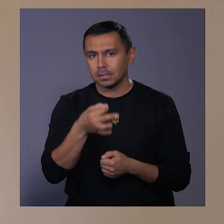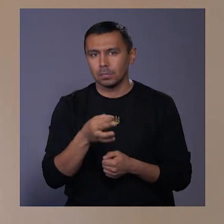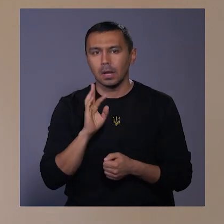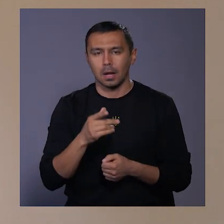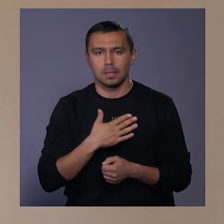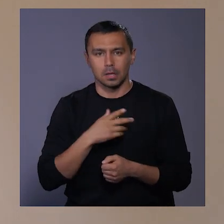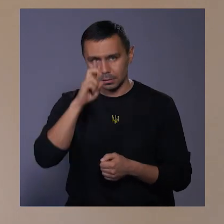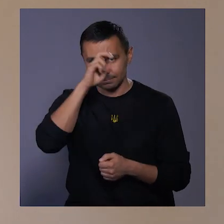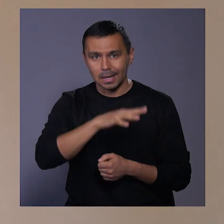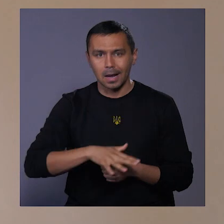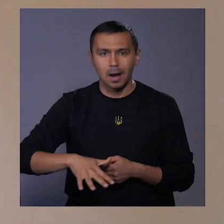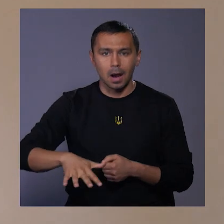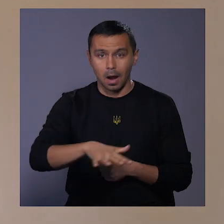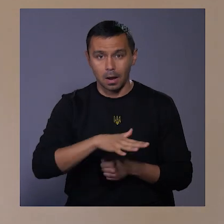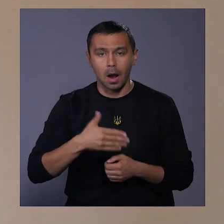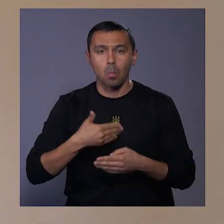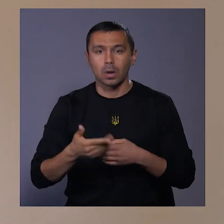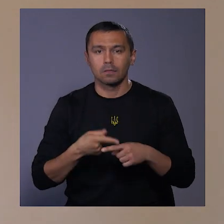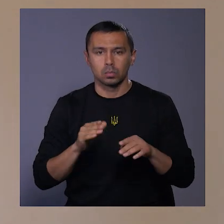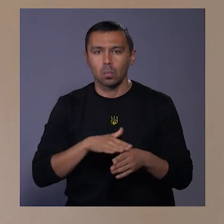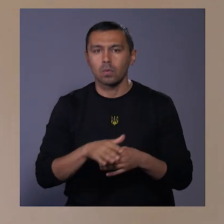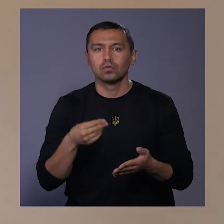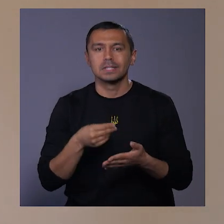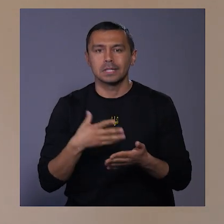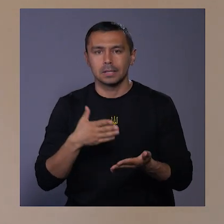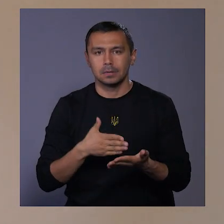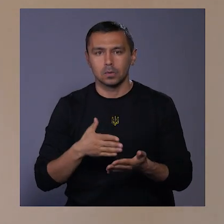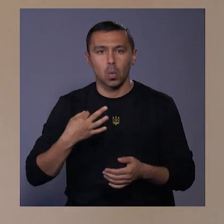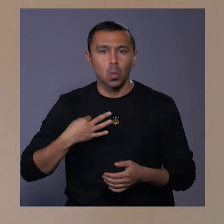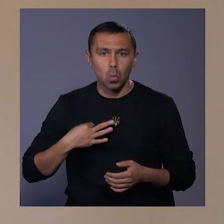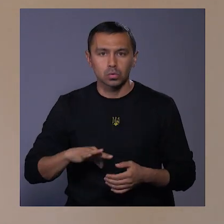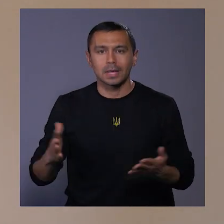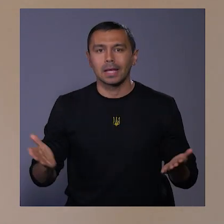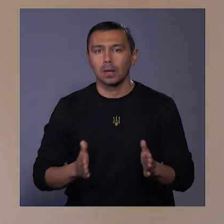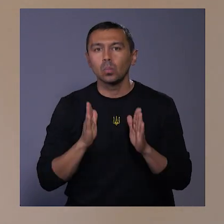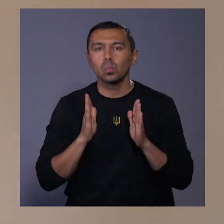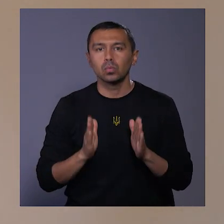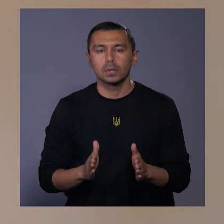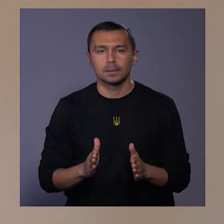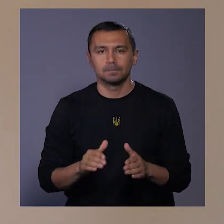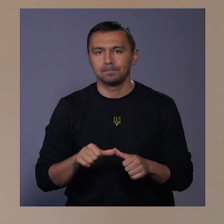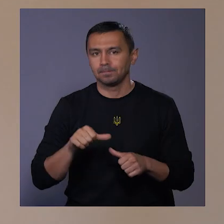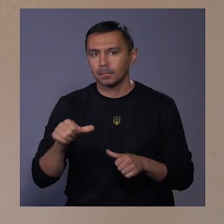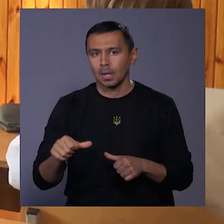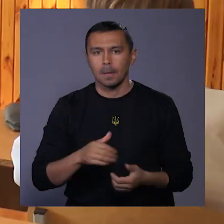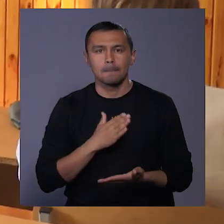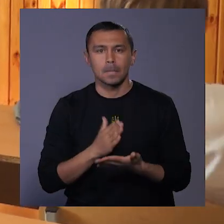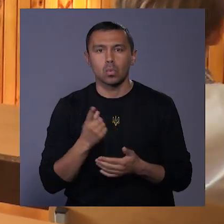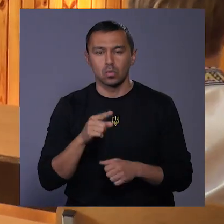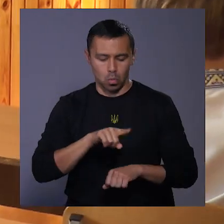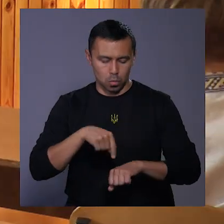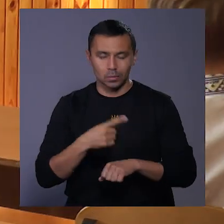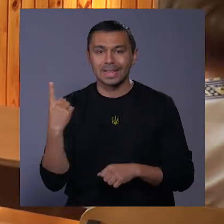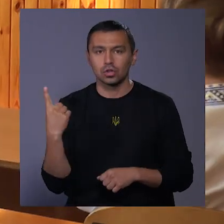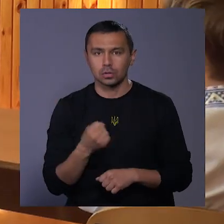як наш край. А потім це вже буде повноцінний курс, який буде мати одну годину